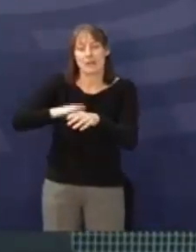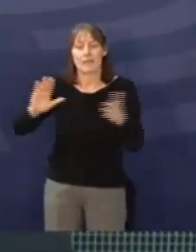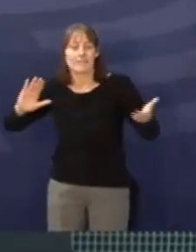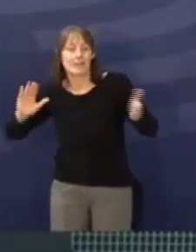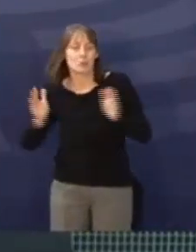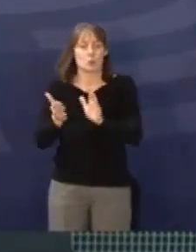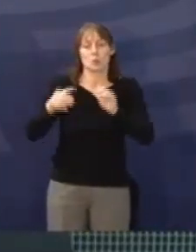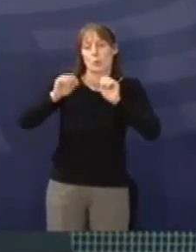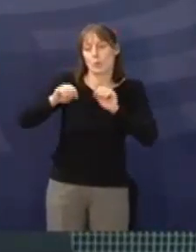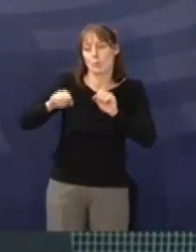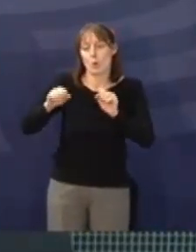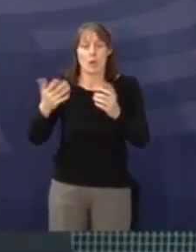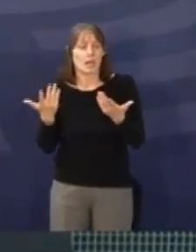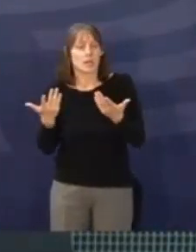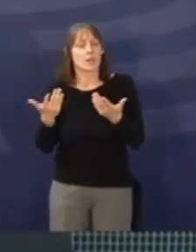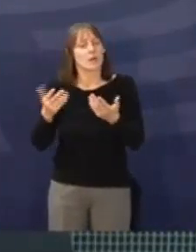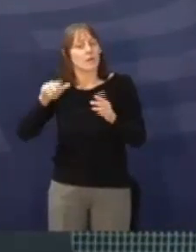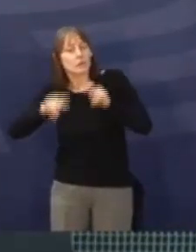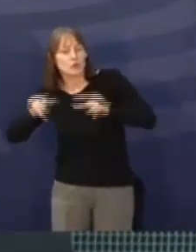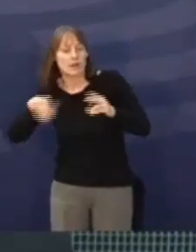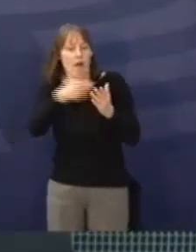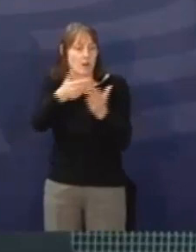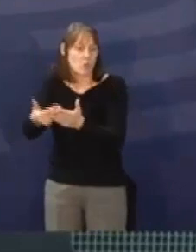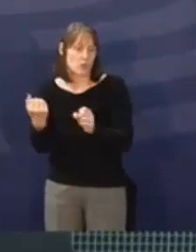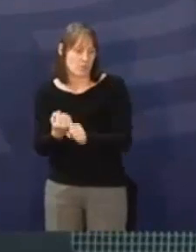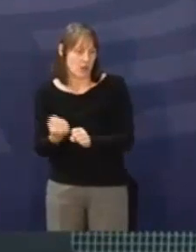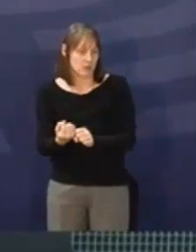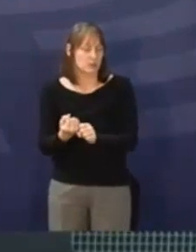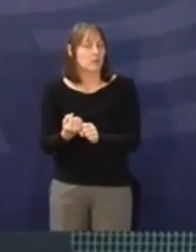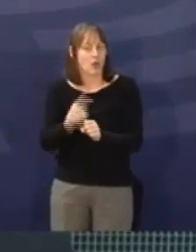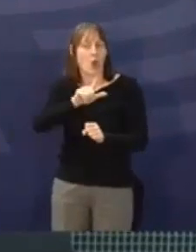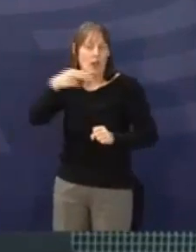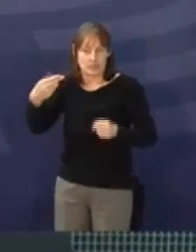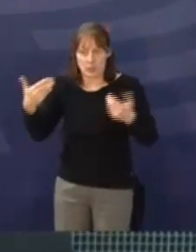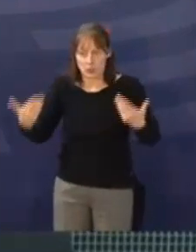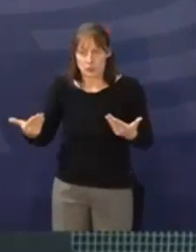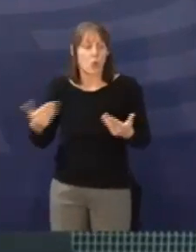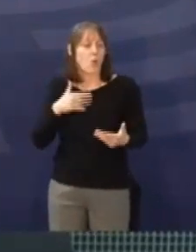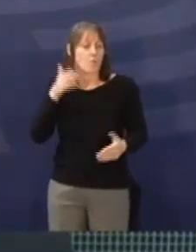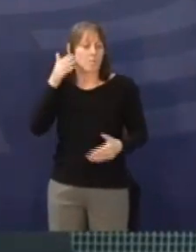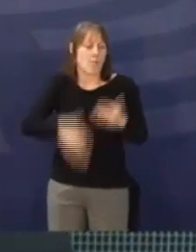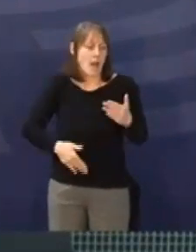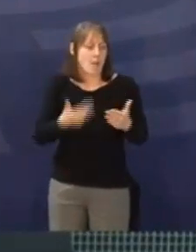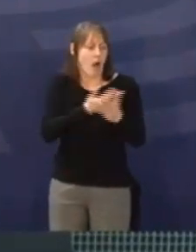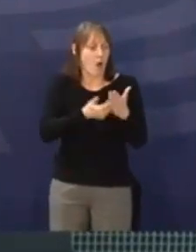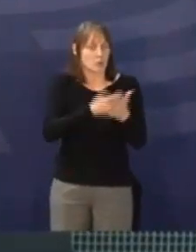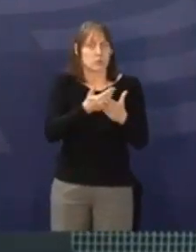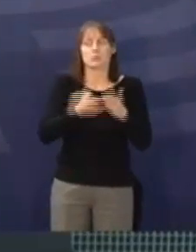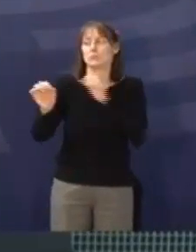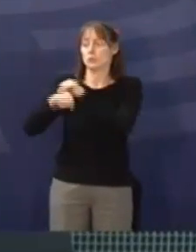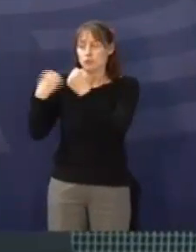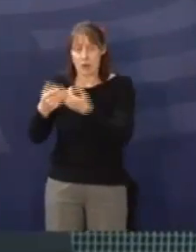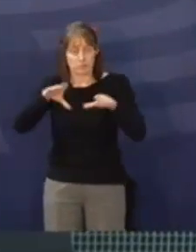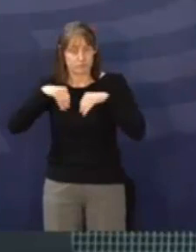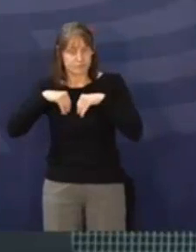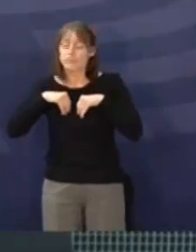Verhandlungsbereitschaft. Dass die Lufthansa stattdessen den harten, brutalen Schnitt für die Ausbildung will, darf der Staat sich nicht gefallen lassen.